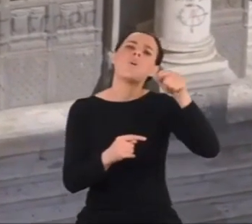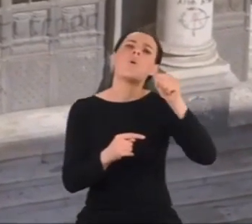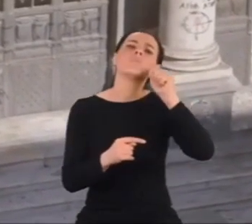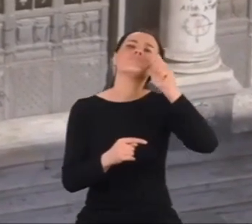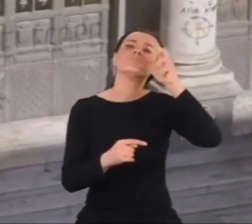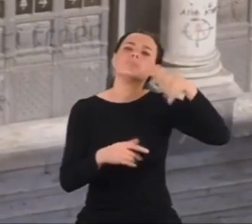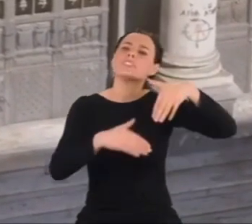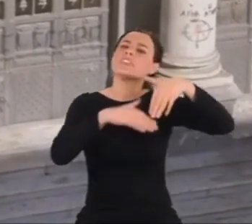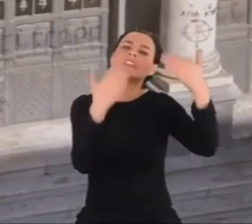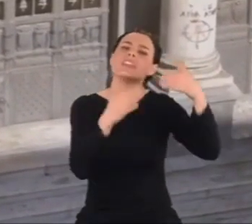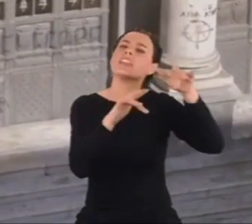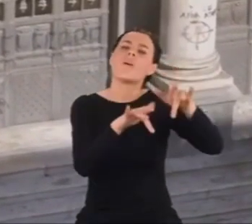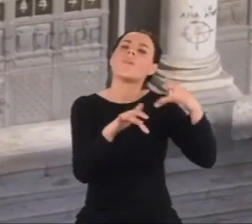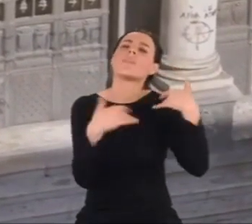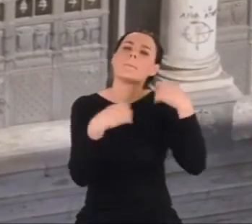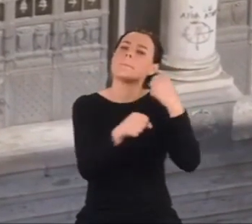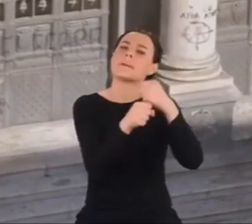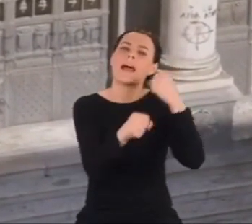tej uczelni.